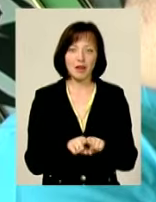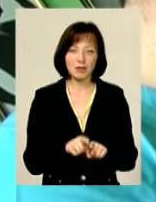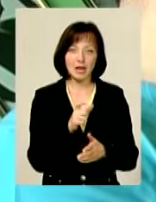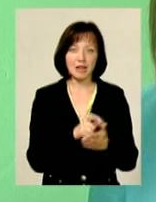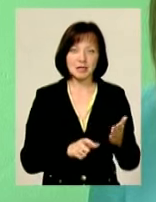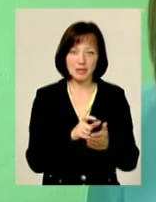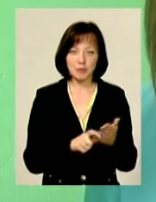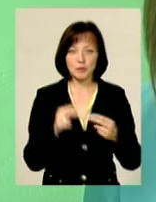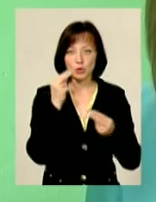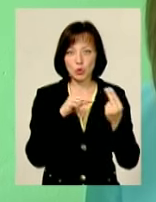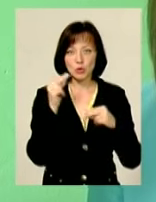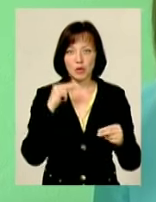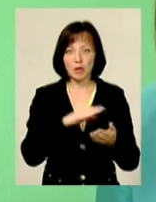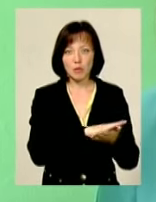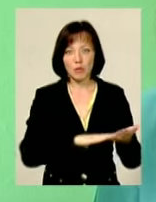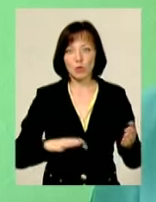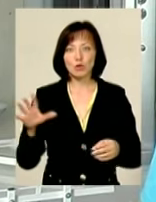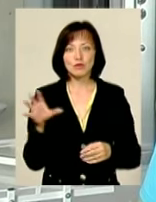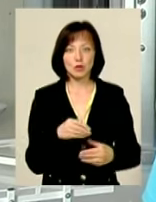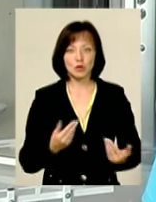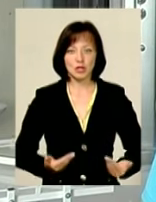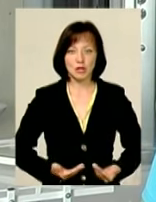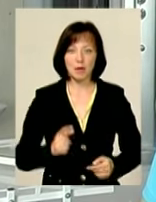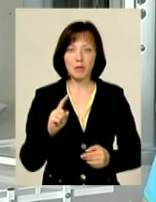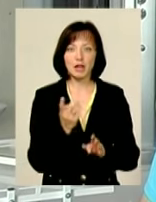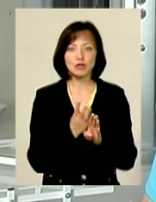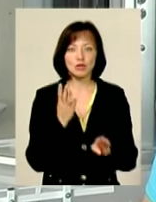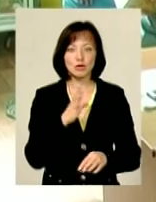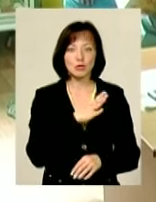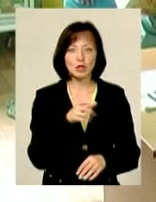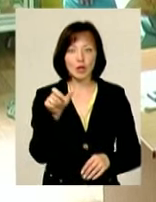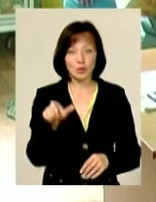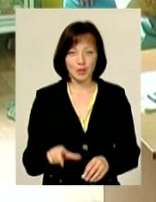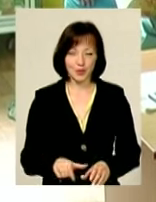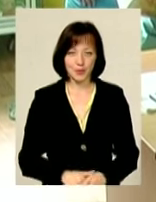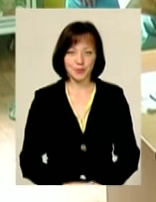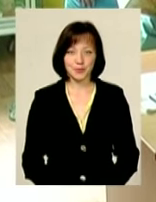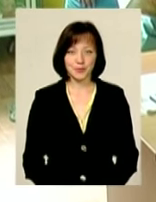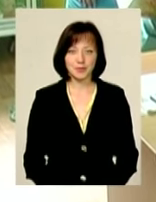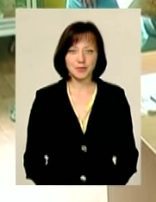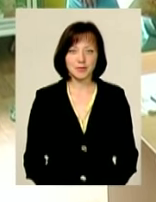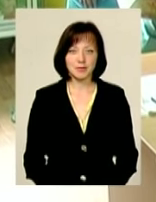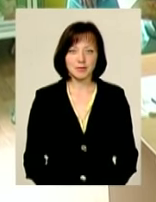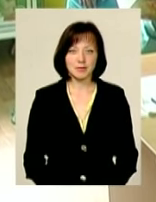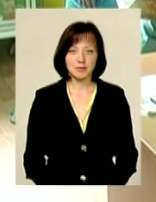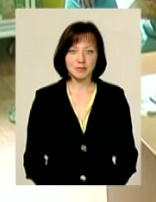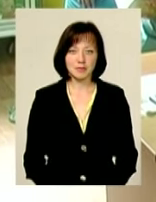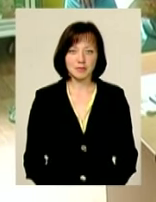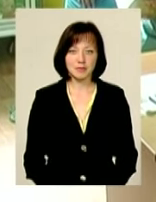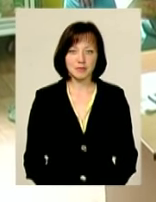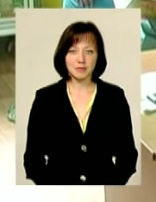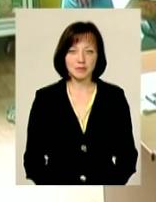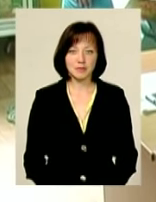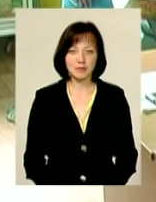рецептом для вдосконалення впродовж всього життя. В першу жаль, бути людиною. Світлана Русіна, Дем'ян Цегольник. Для інформаційного